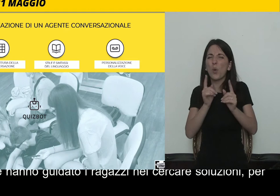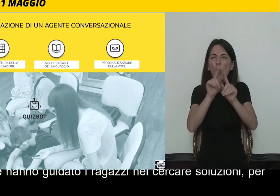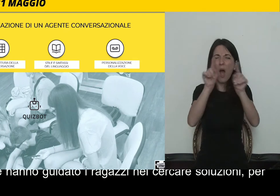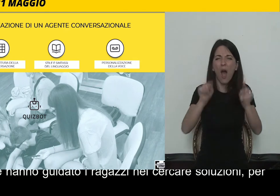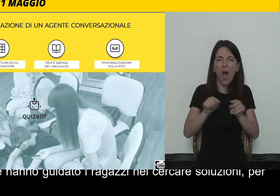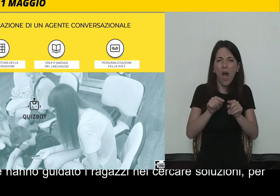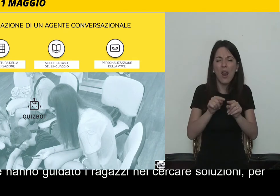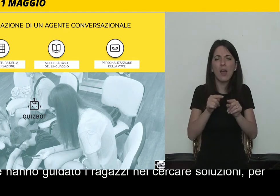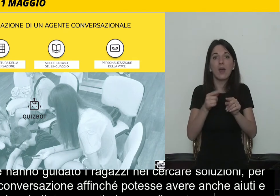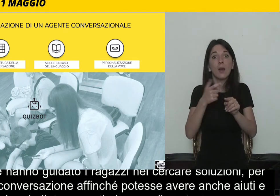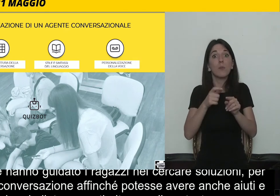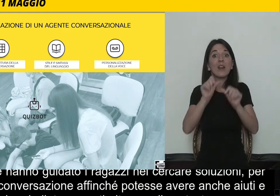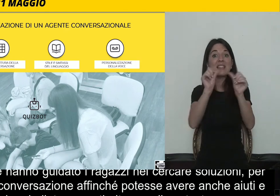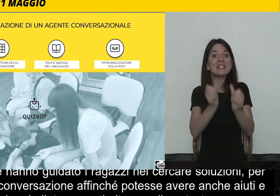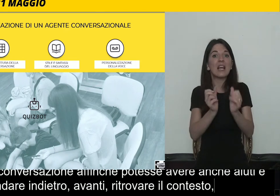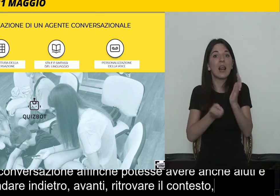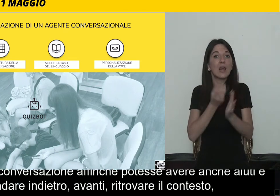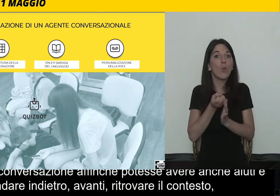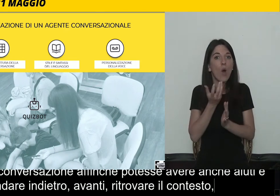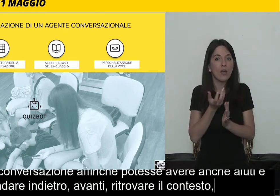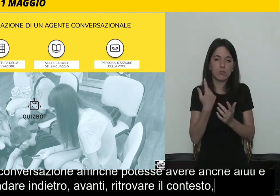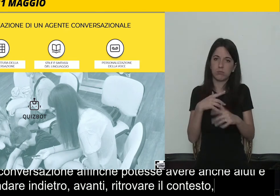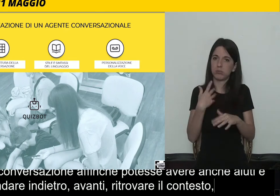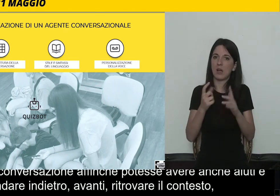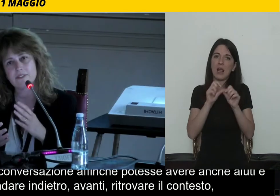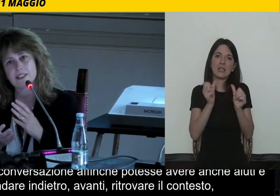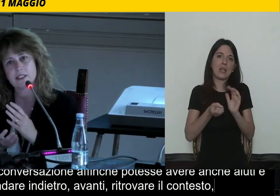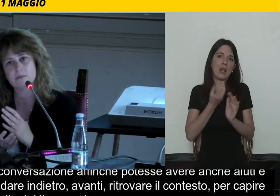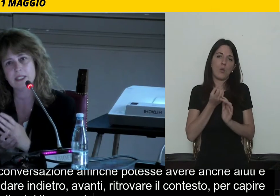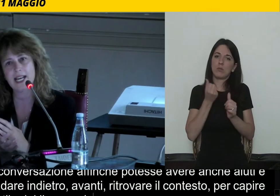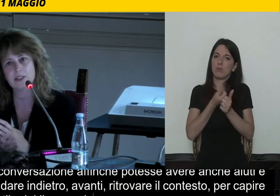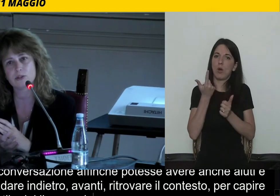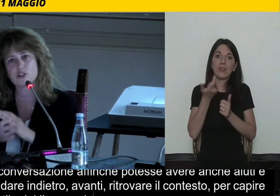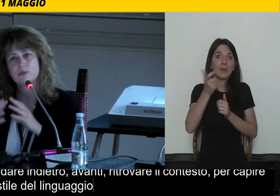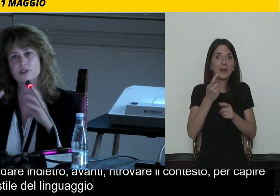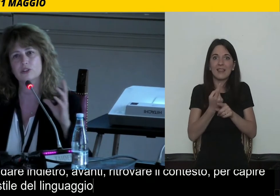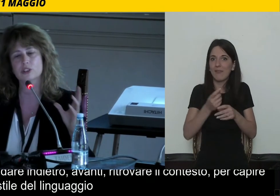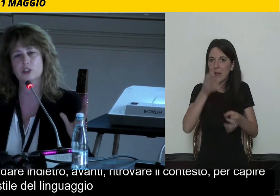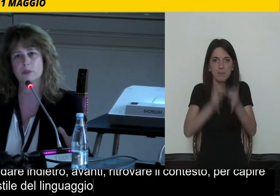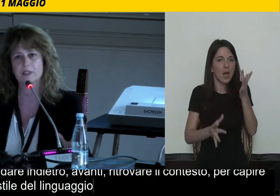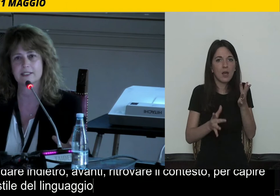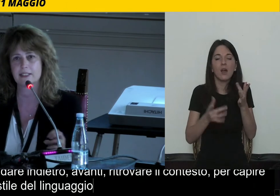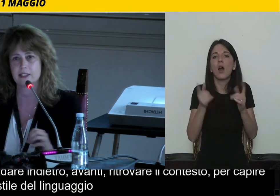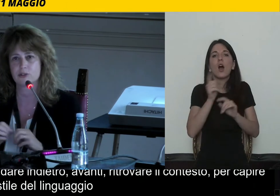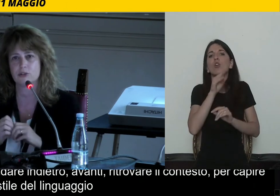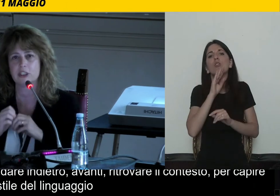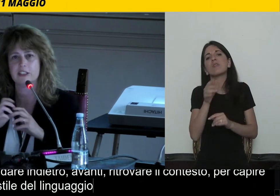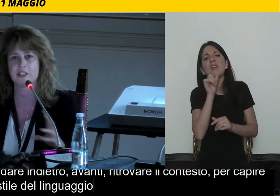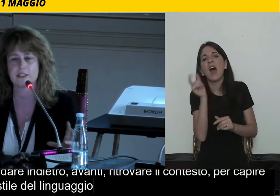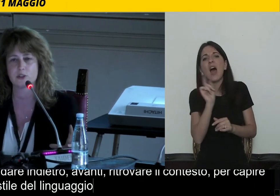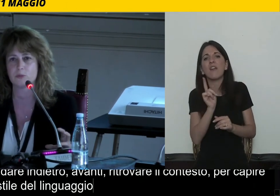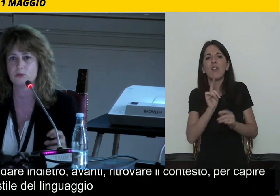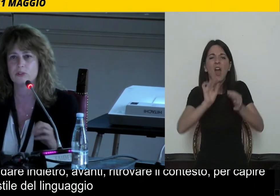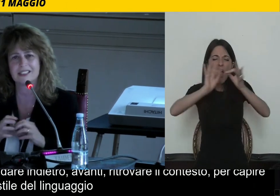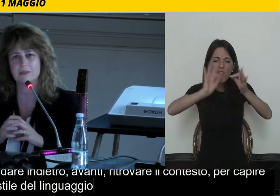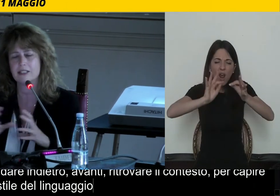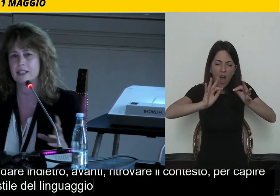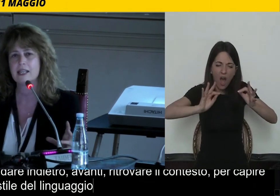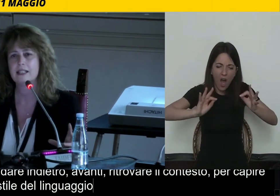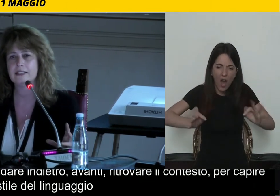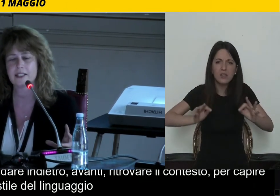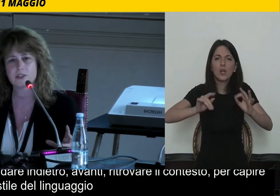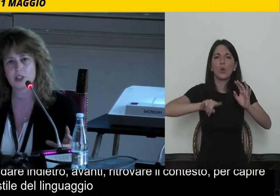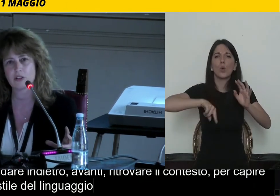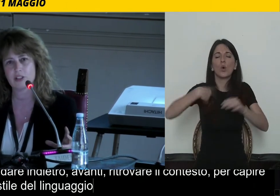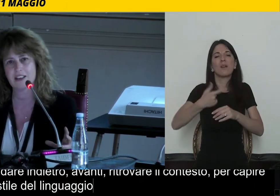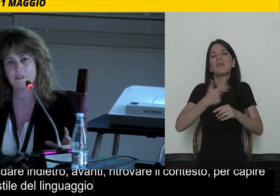linguaggio. Questo è molto importante, lo stile del linguaggio, che deve essere immediato, non c'è bisogno di troppe presentazioni, di frasi troppo lunghe, altrimenti